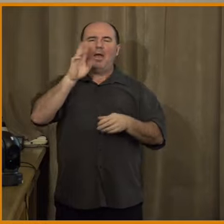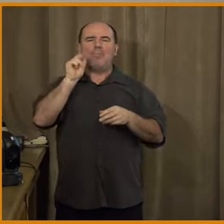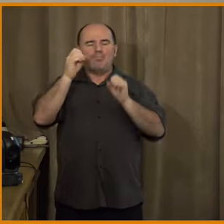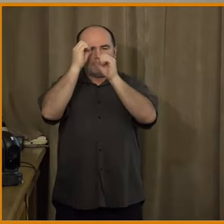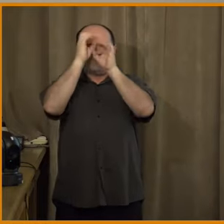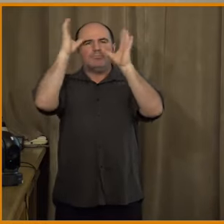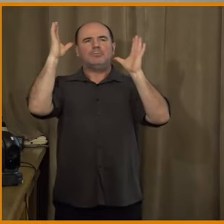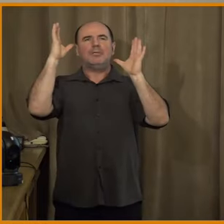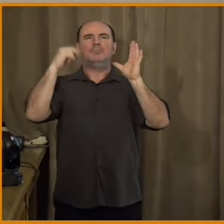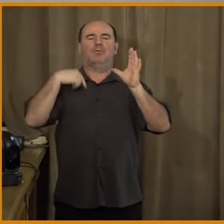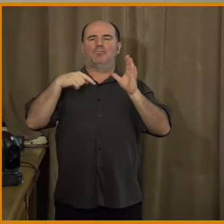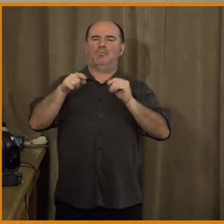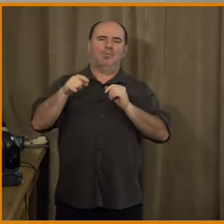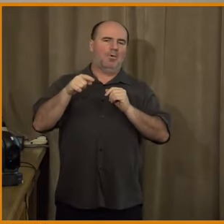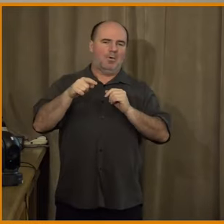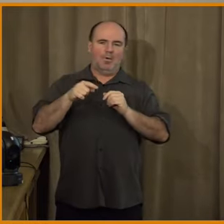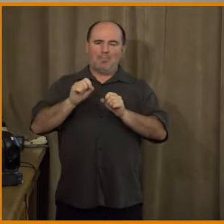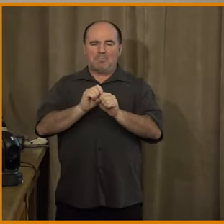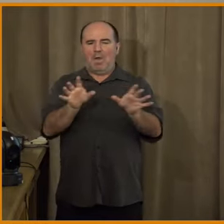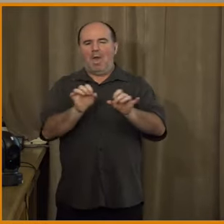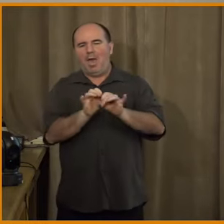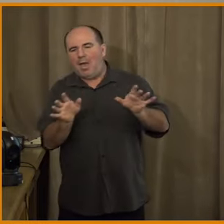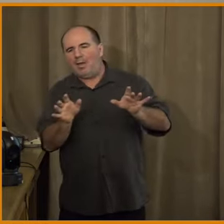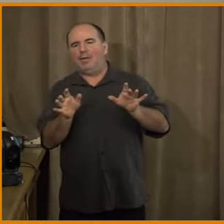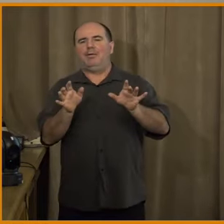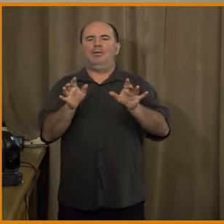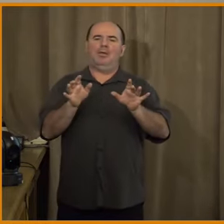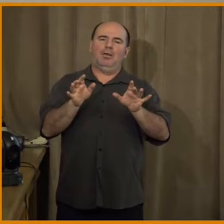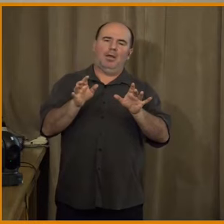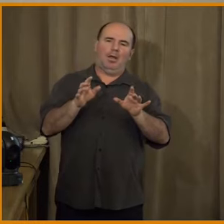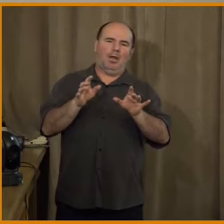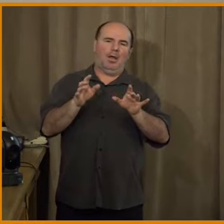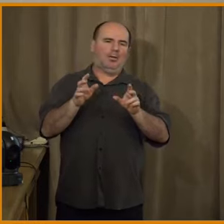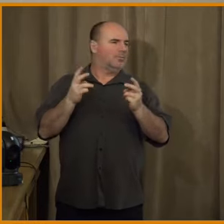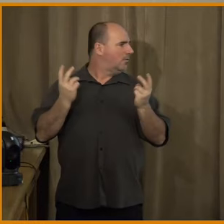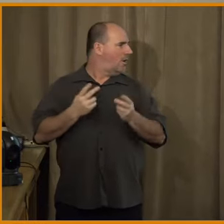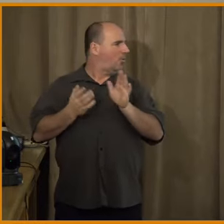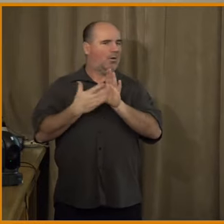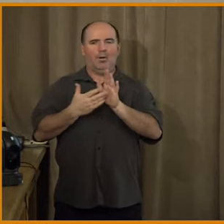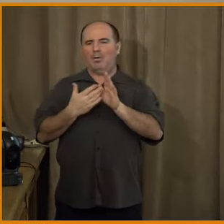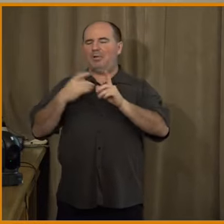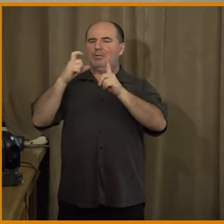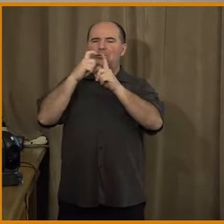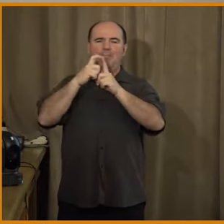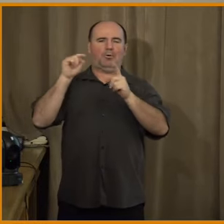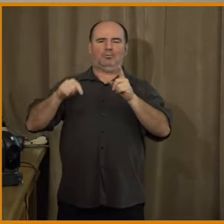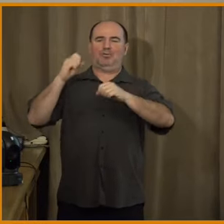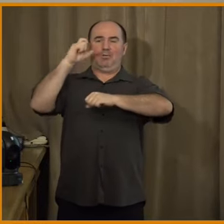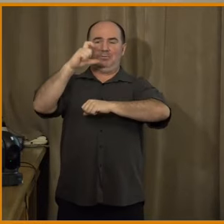mainstreamová média, včetně teda demagogce Z, ale úplně velký medium nejsme,